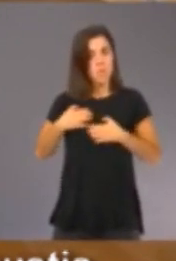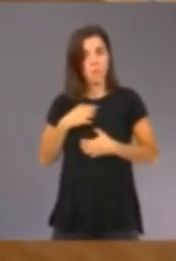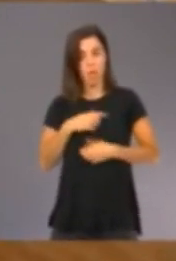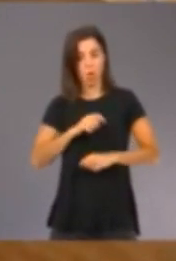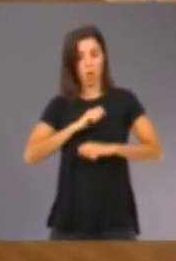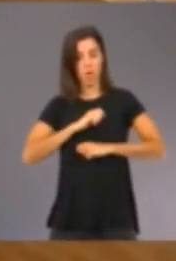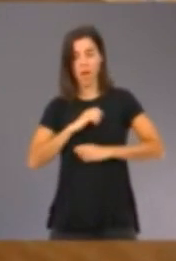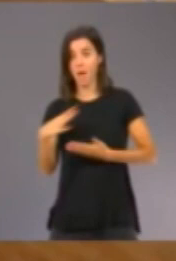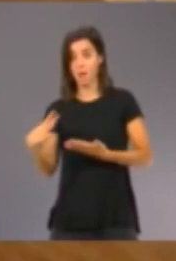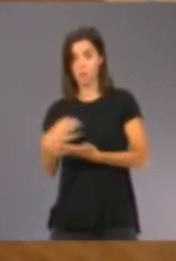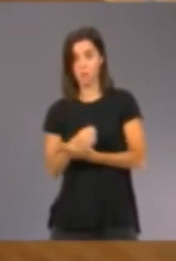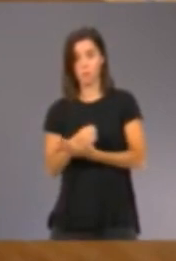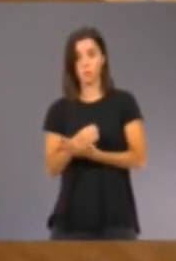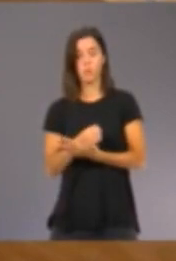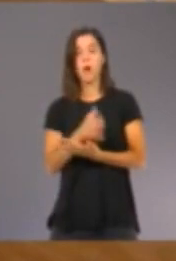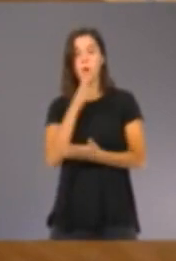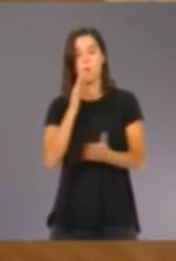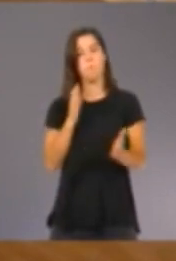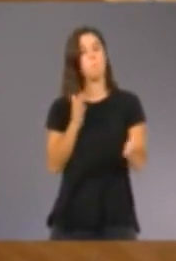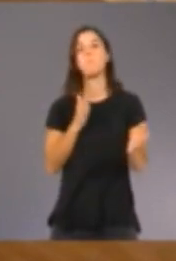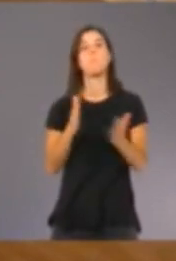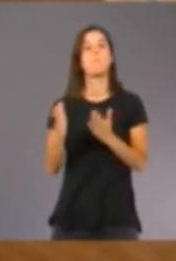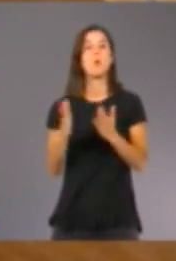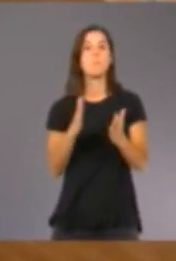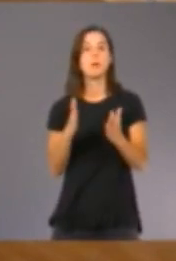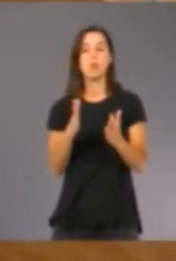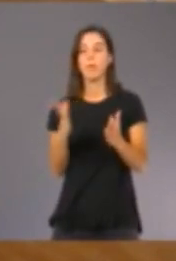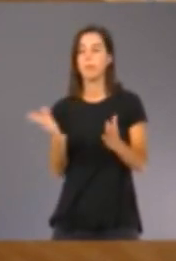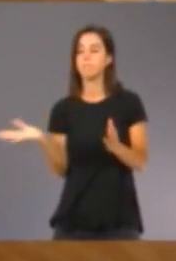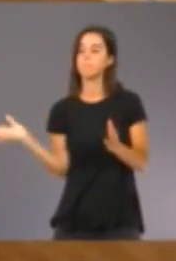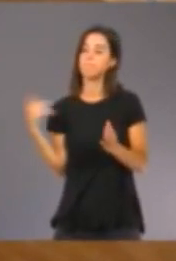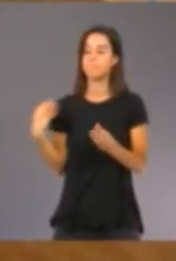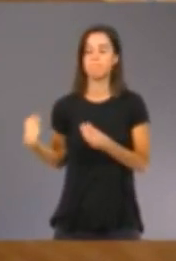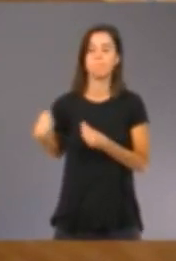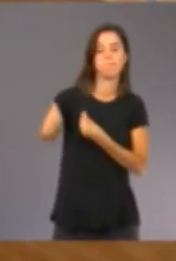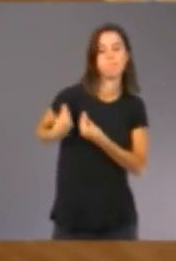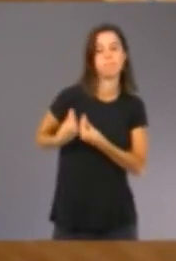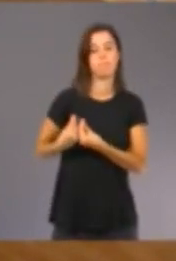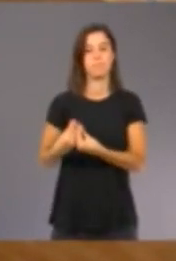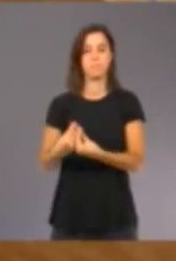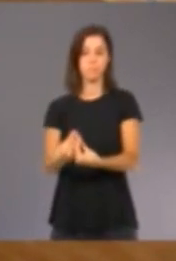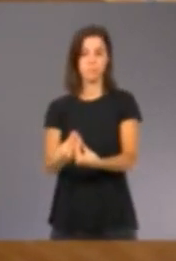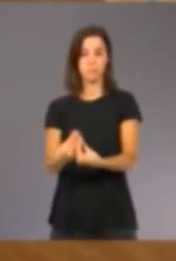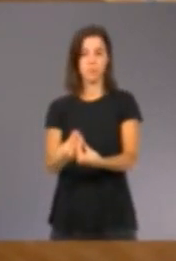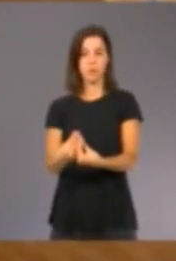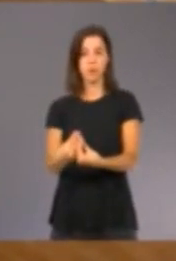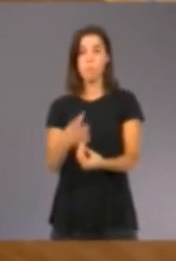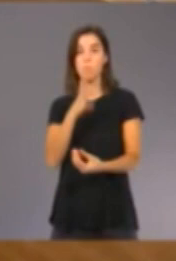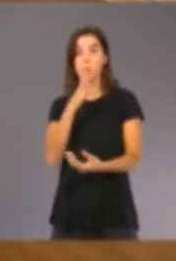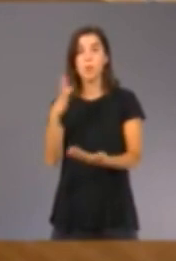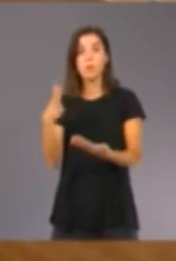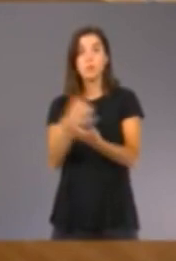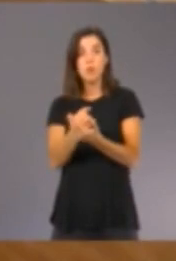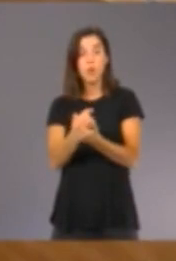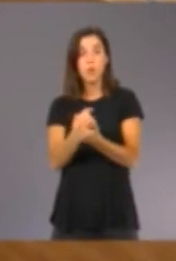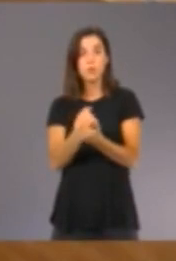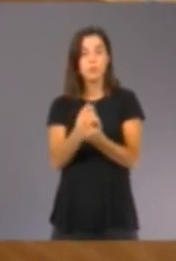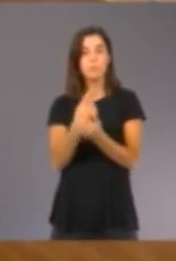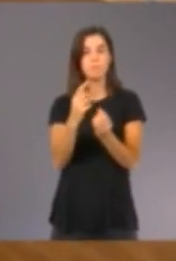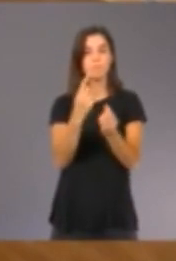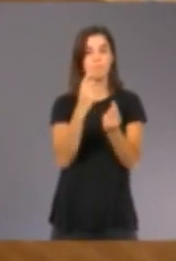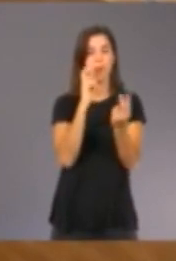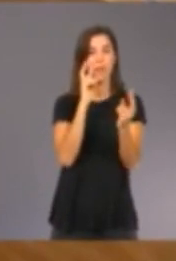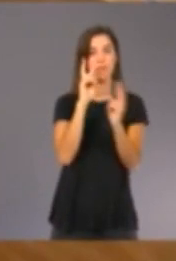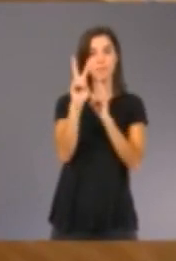tots, és el moment d'arrimar el muscle perquè tots ens reconeixem en tots en les